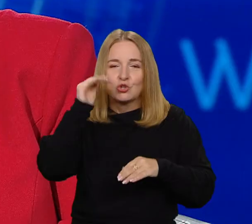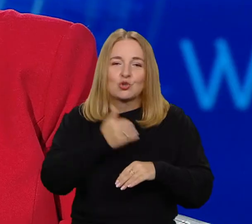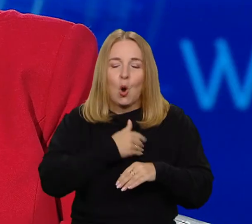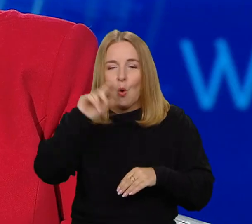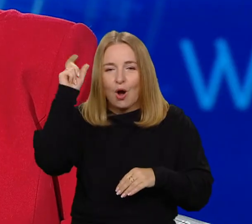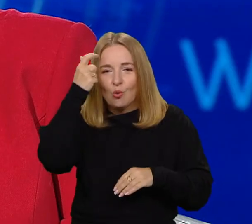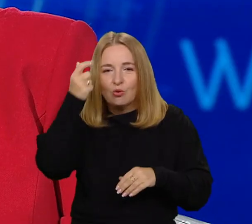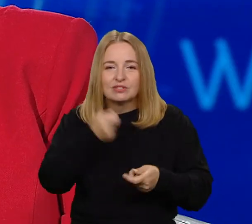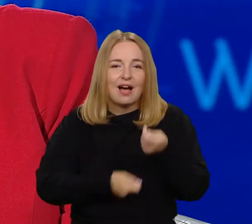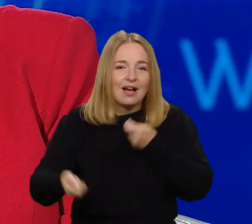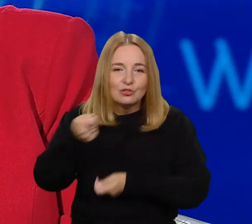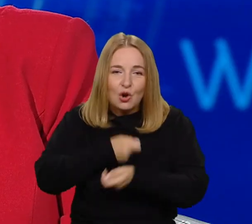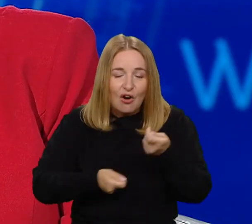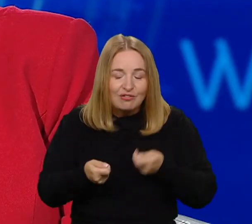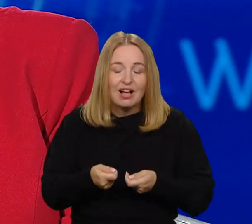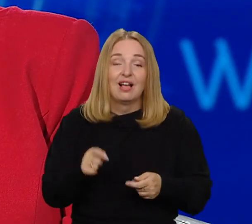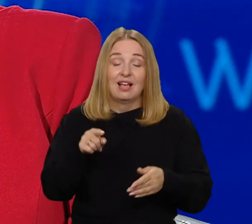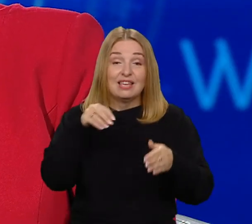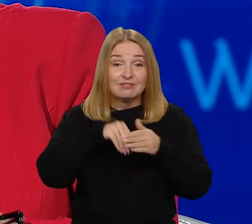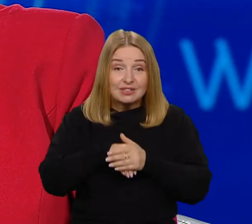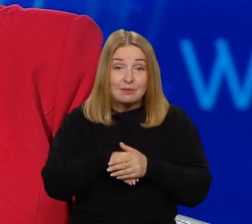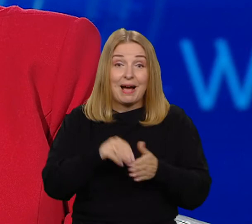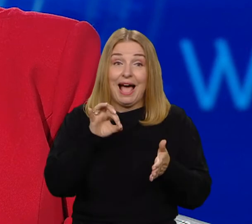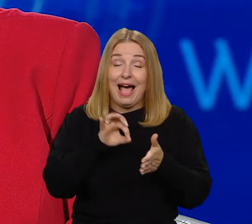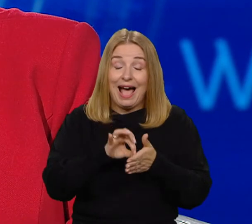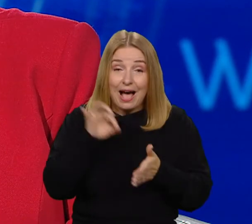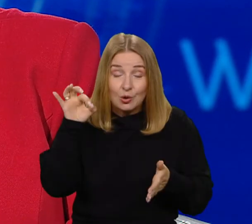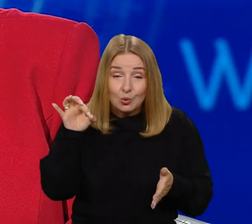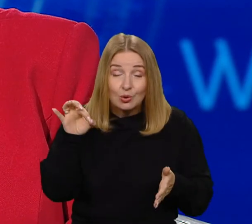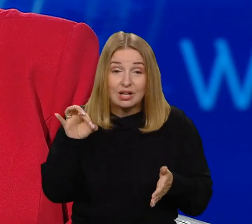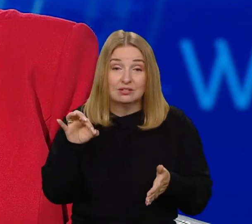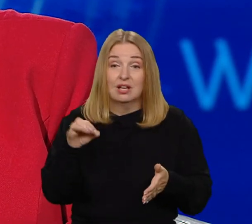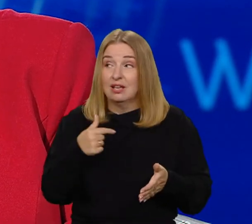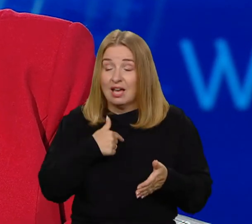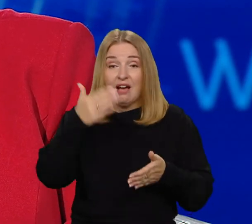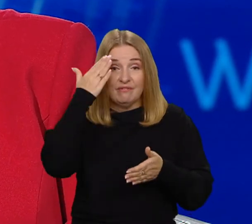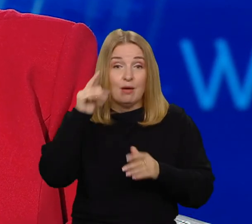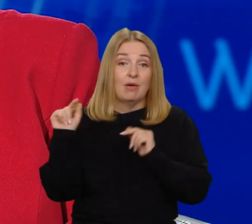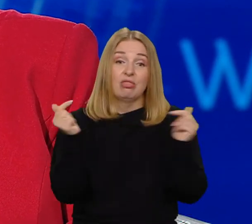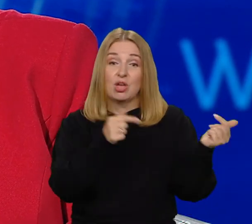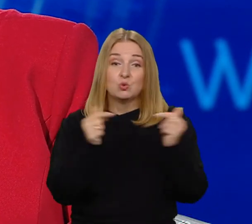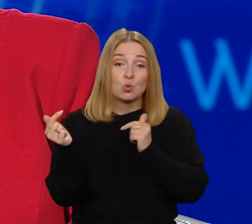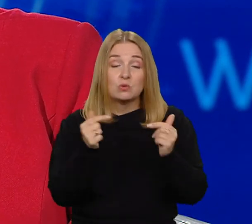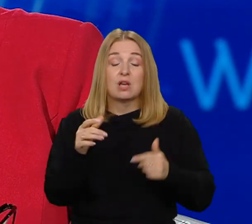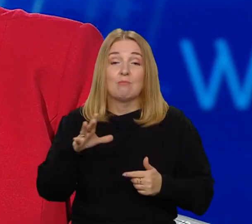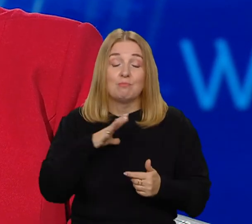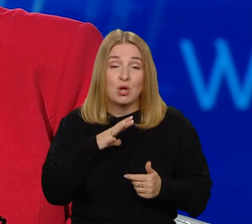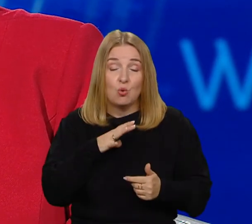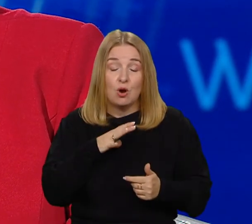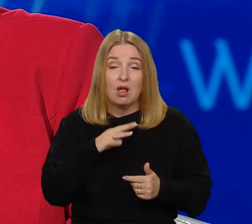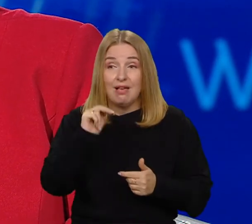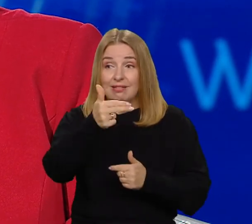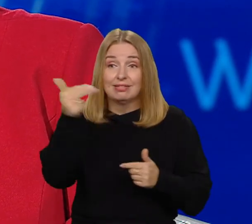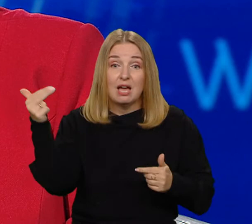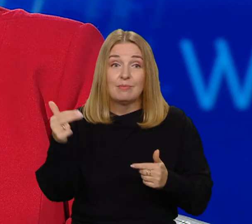szkoła główna handlowa. Między innymi dyskutowałam koncepcję